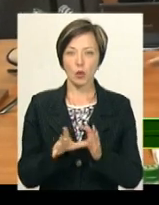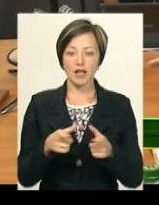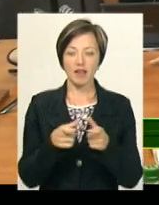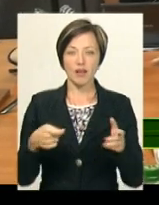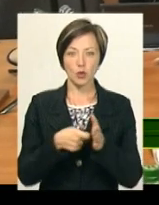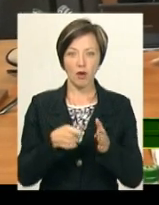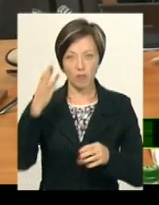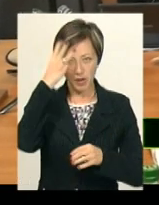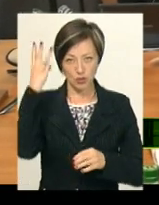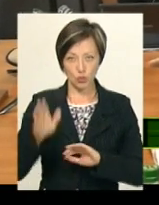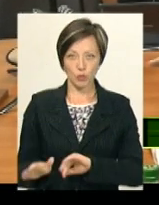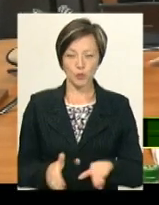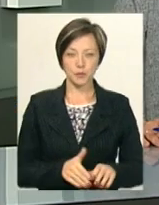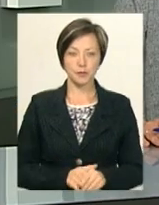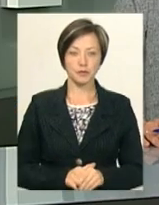квиток у Хмельницькому.